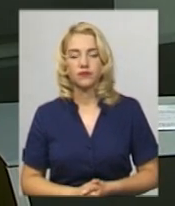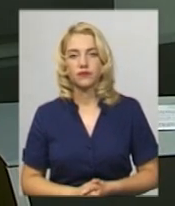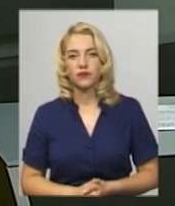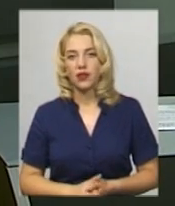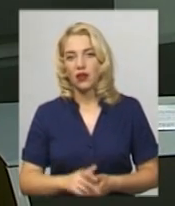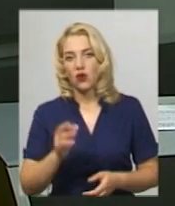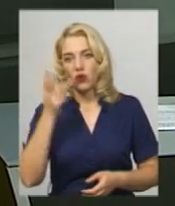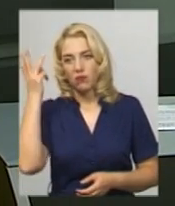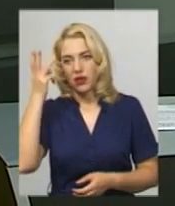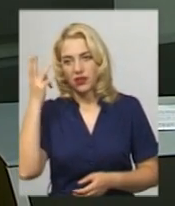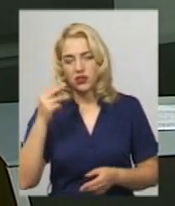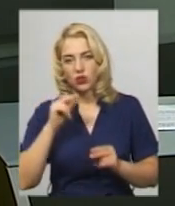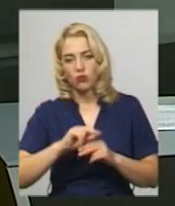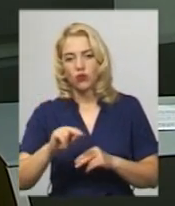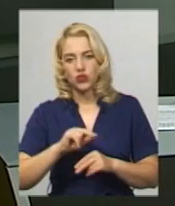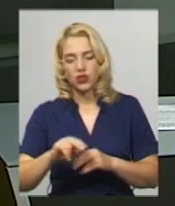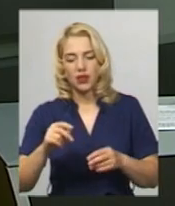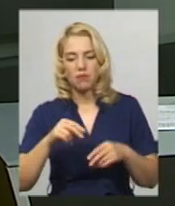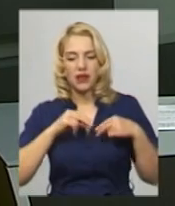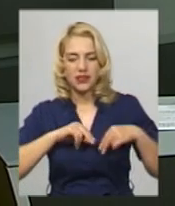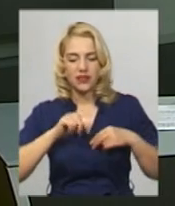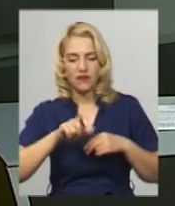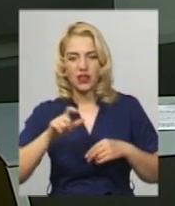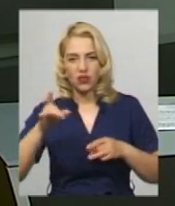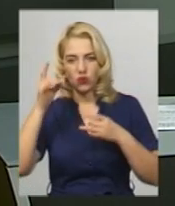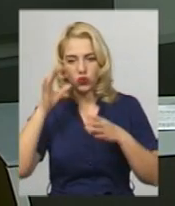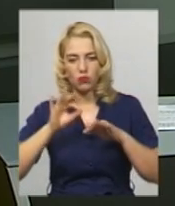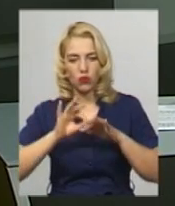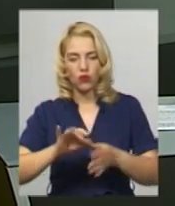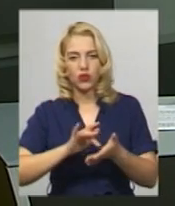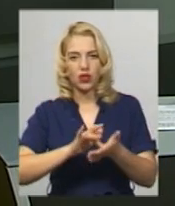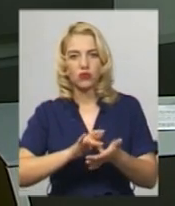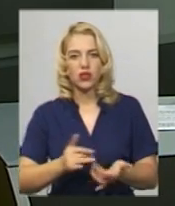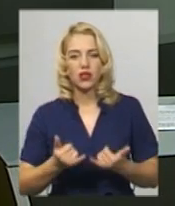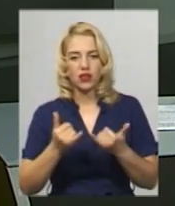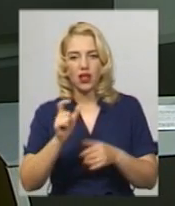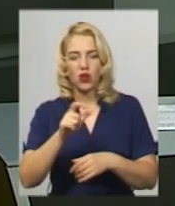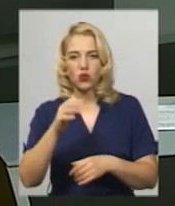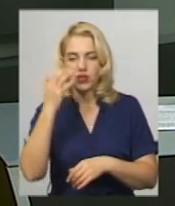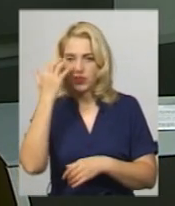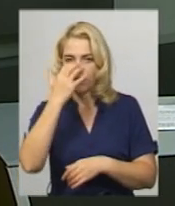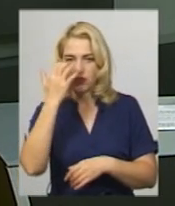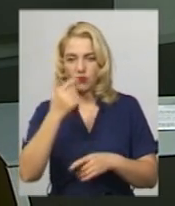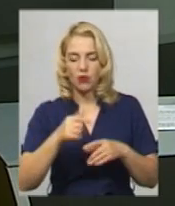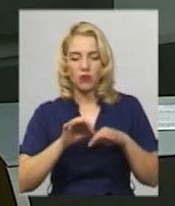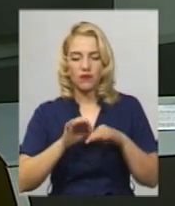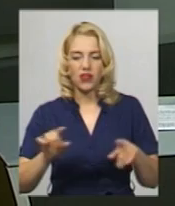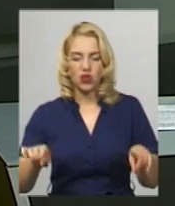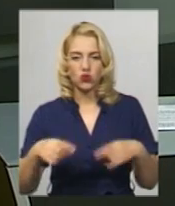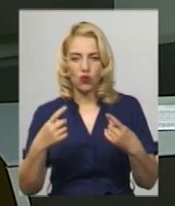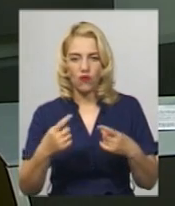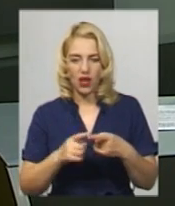У Хмельницькому вчили працівників культури проводити екскурсії для людей з вадами зору. Для цього влаштували тренінг з